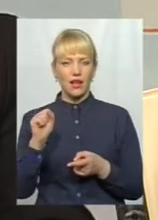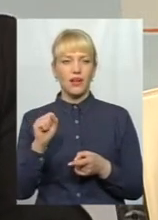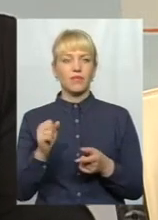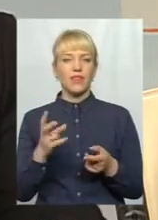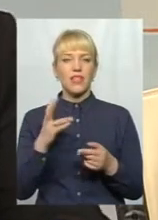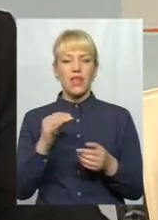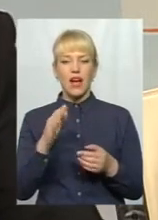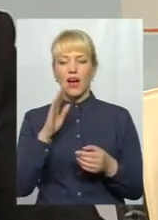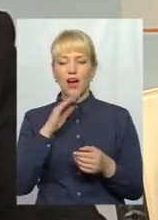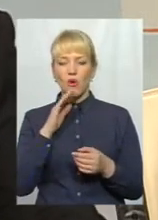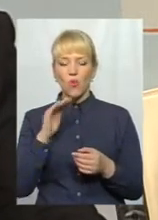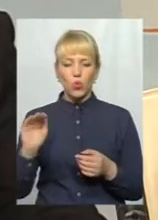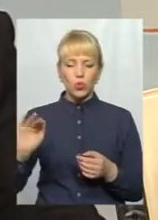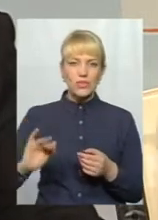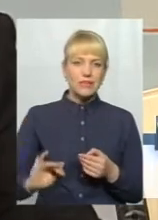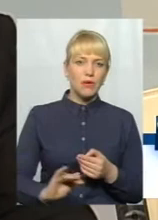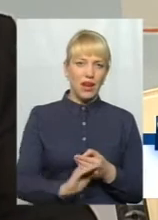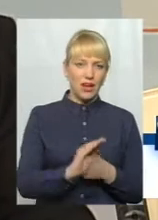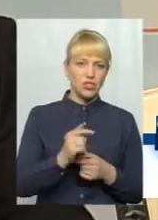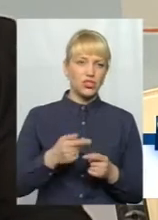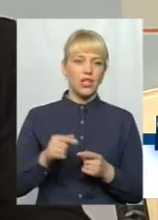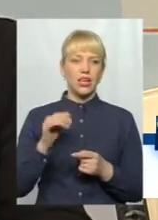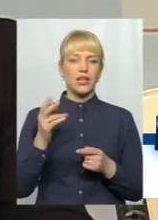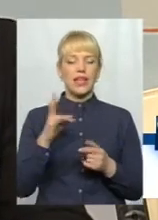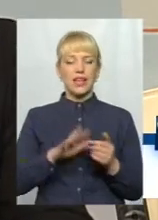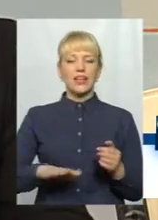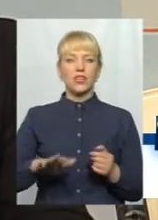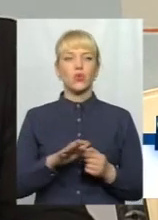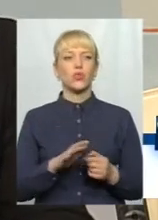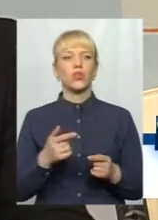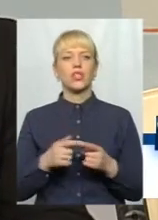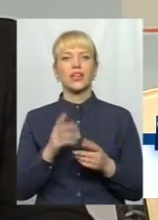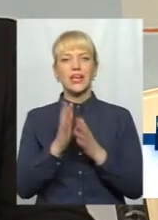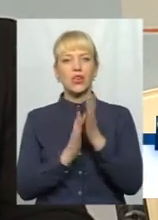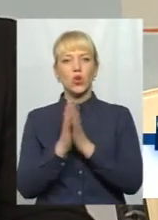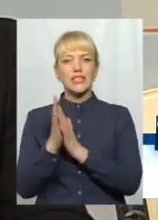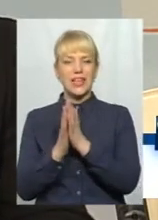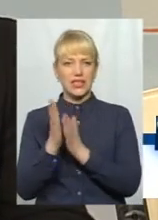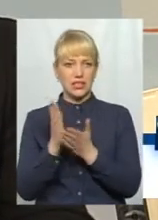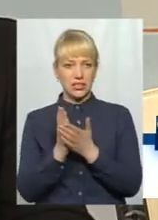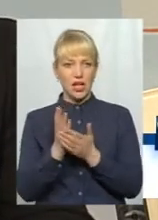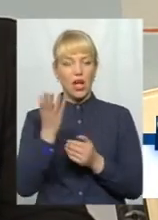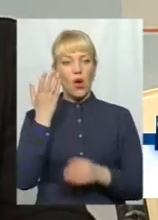узбережжі, на території, яка заселена вищою водно-рослинністю. І коли